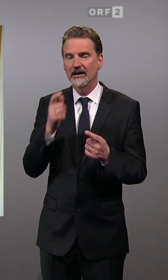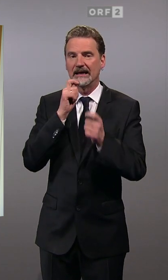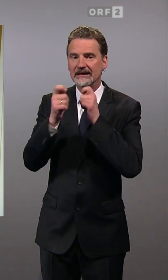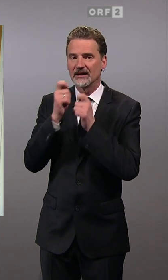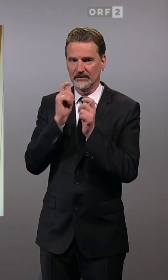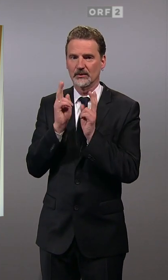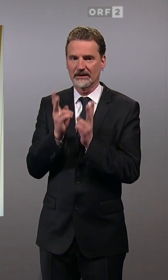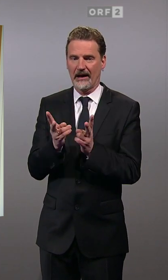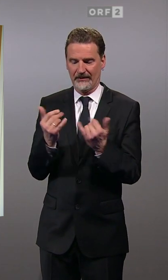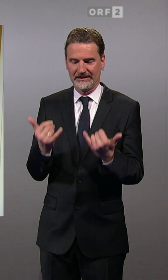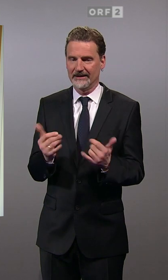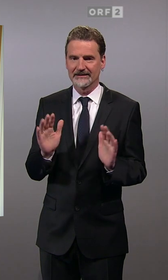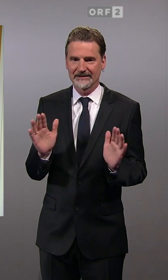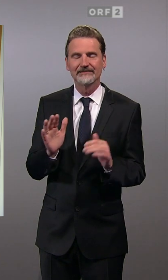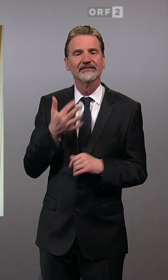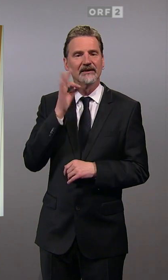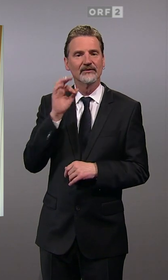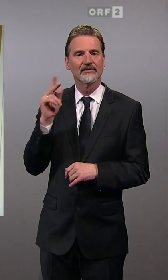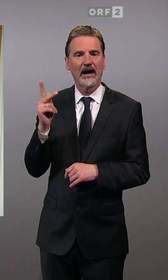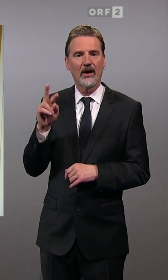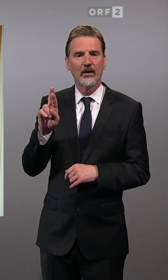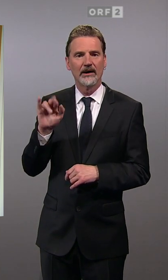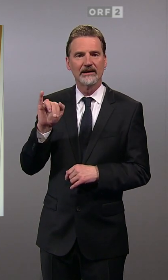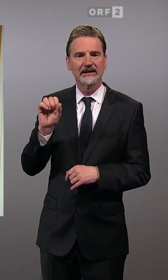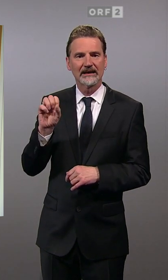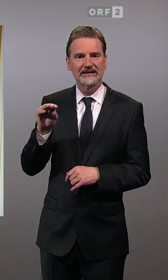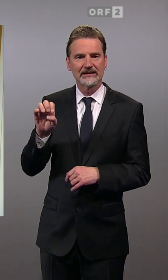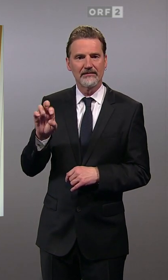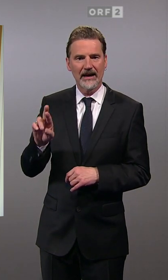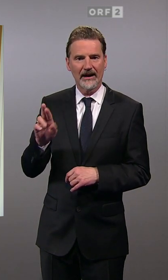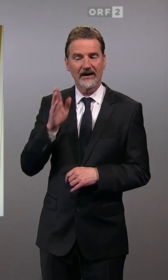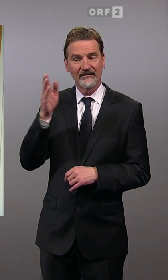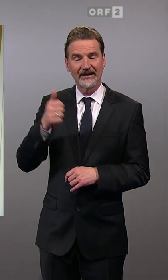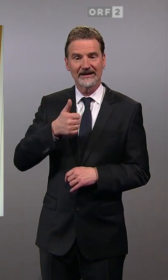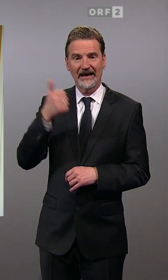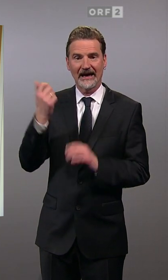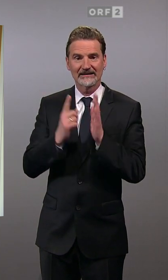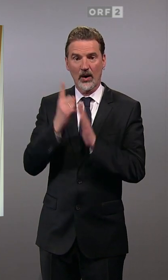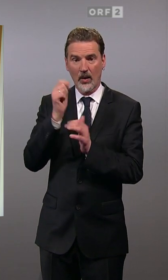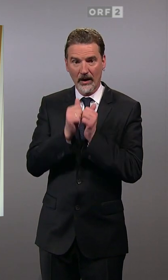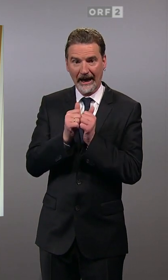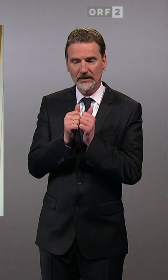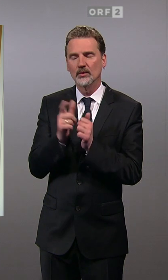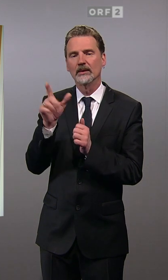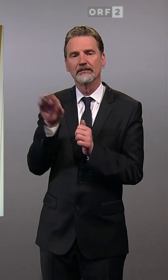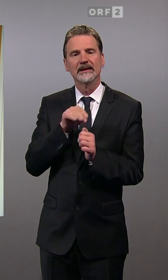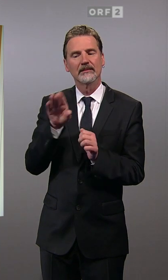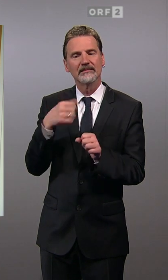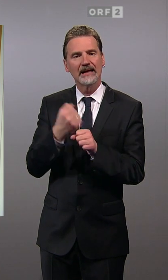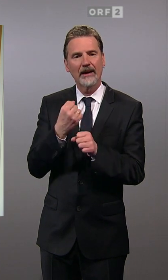führen können. Helga Chrisman wird jedenfalls diese erste Hochrechnung im engsten Kreis ihrer Mitarbeiter